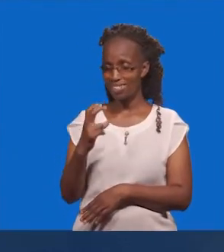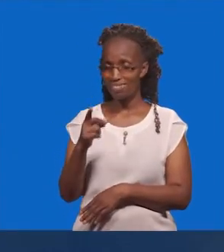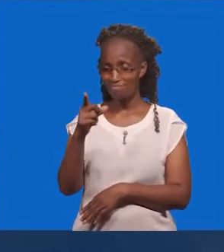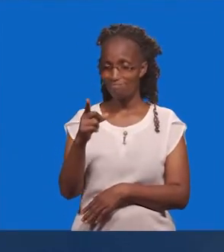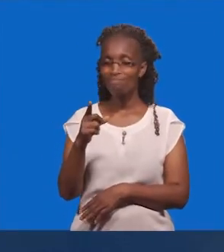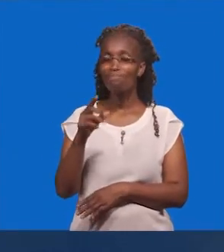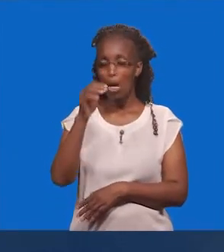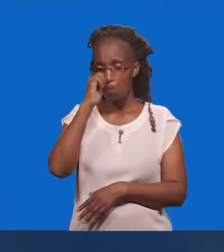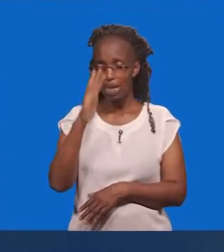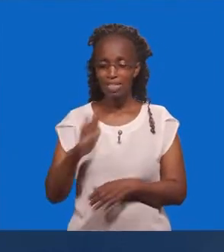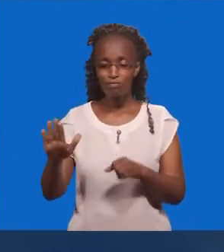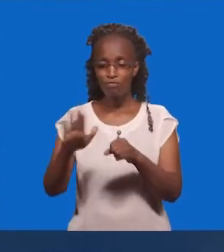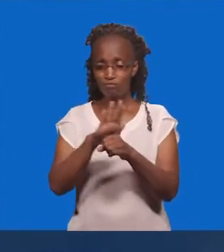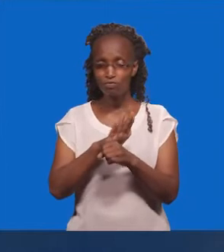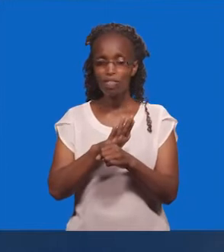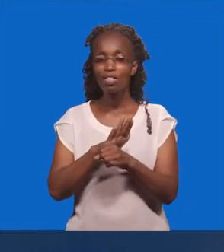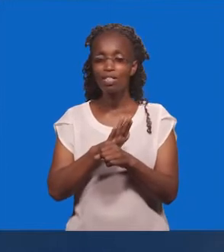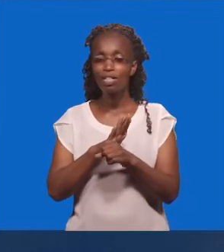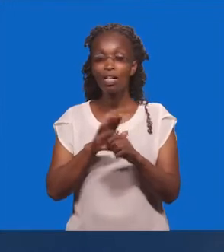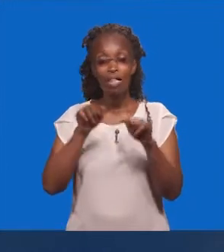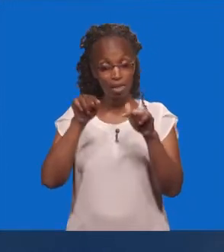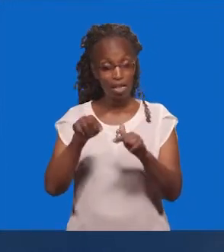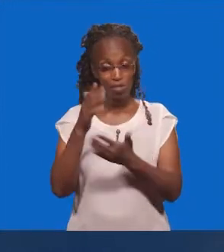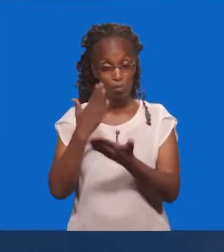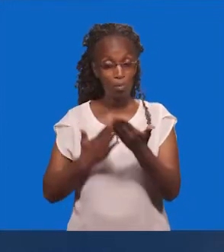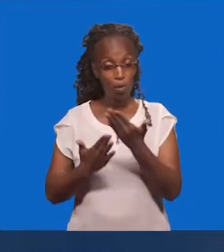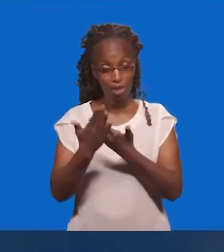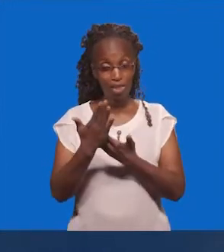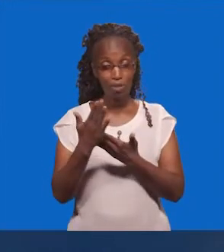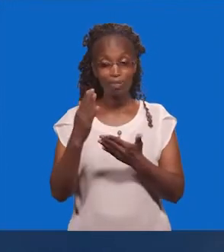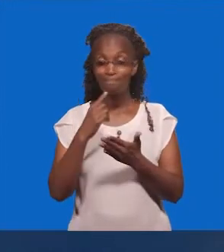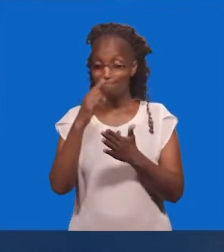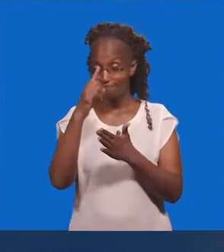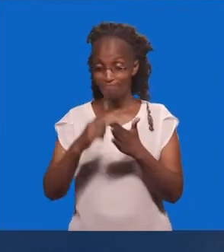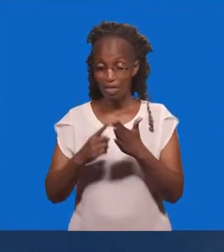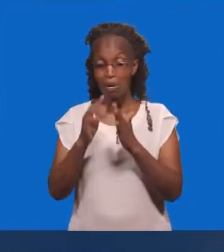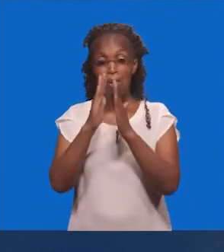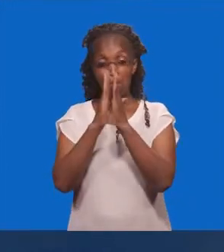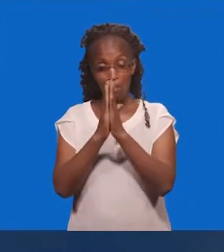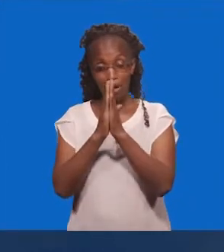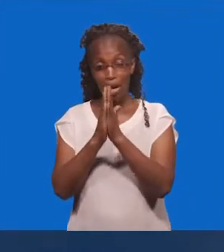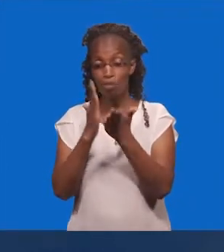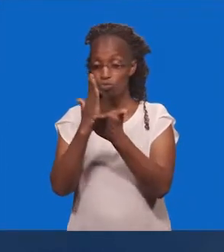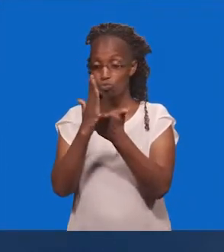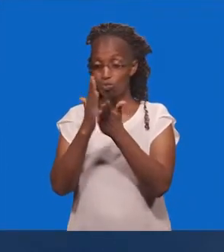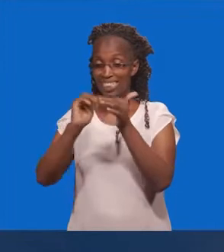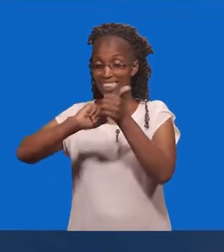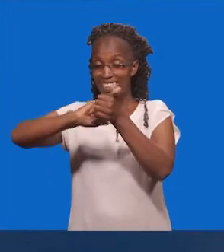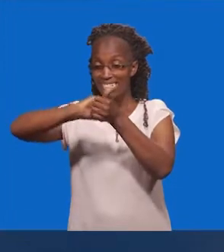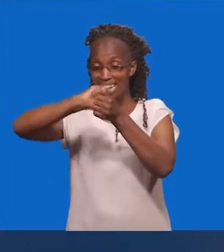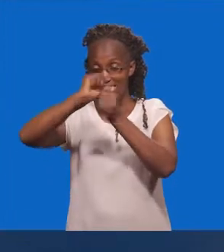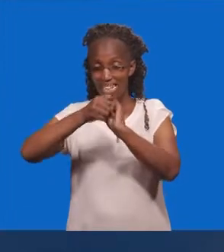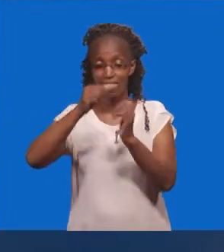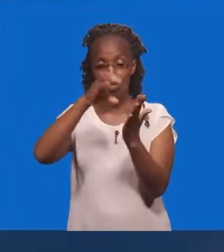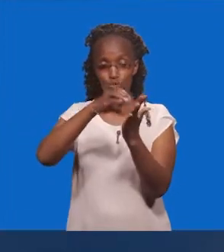Amembarikiwa Asubu Ya Lio Ni Mekukujia Na Hili Neno Maombi Ungeuza Hatima Atakama Kuliweza